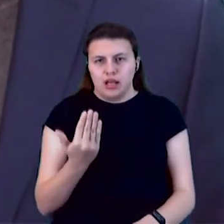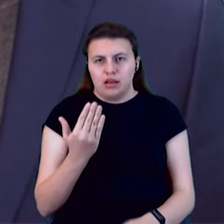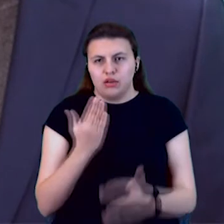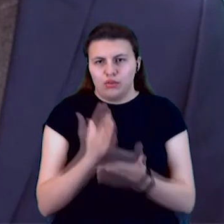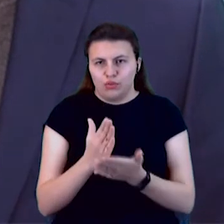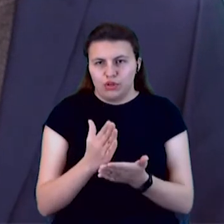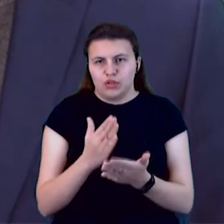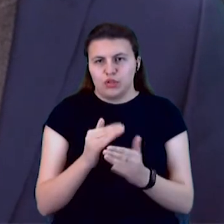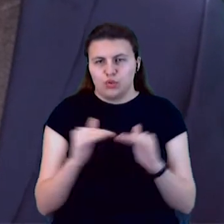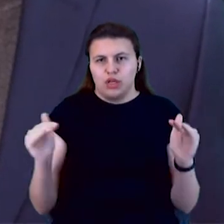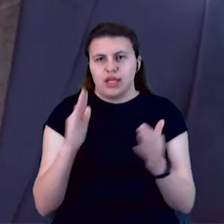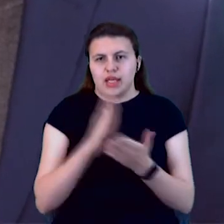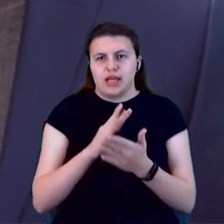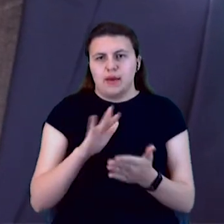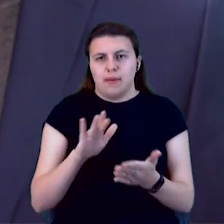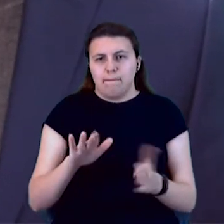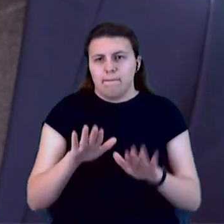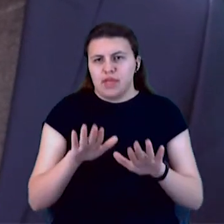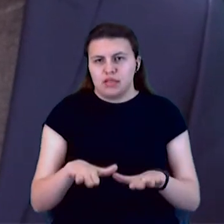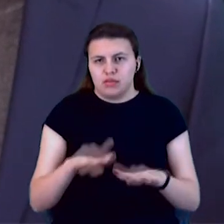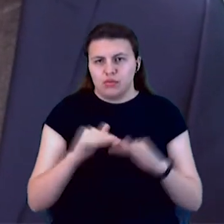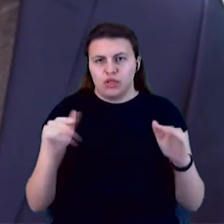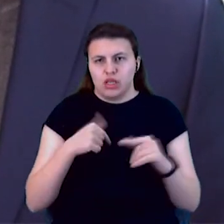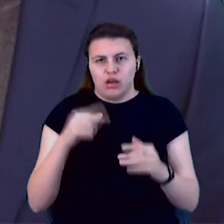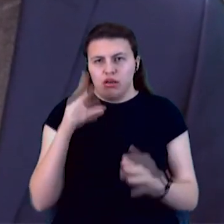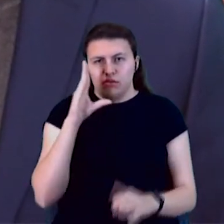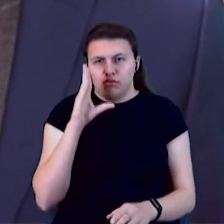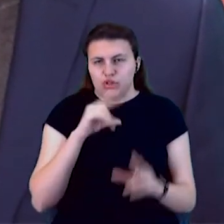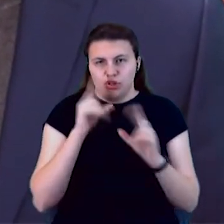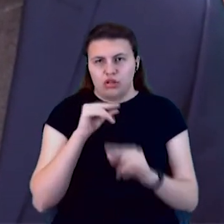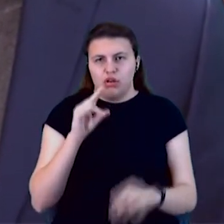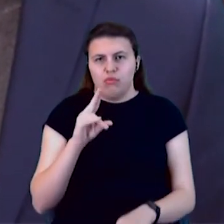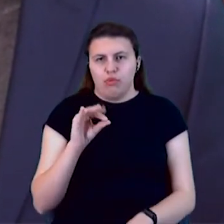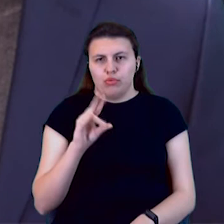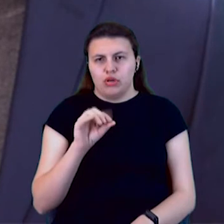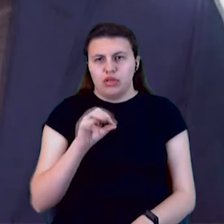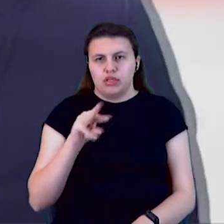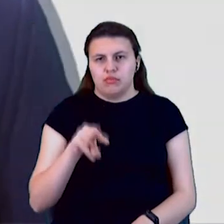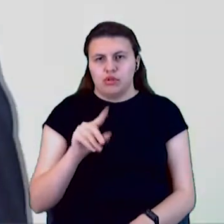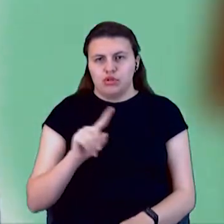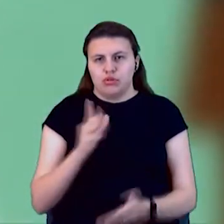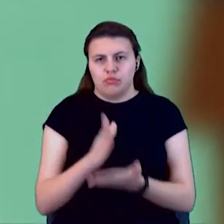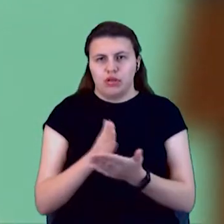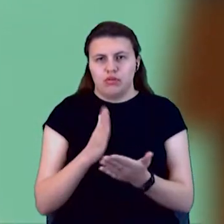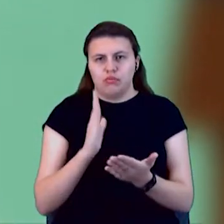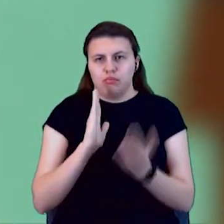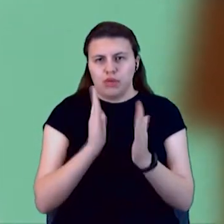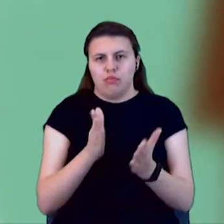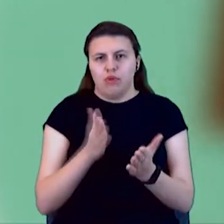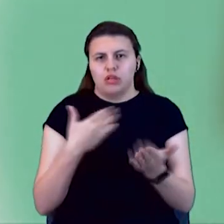я не вважаю, що це якийсь популизм, тому що це має прямого відношення до нашої партиї, в частності президенту Зеленський.